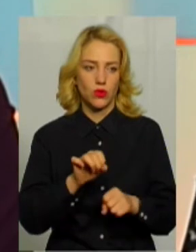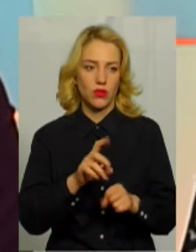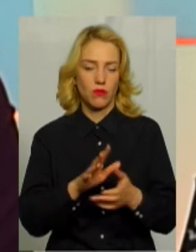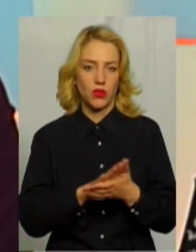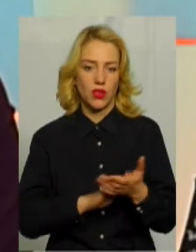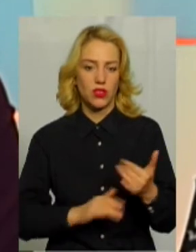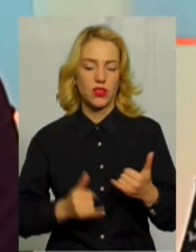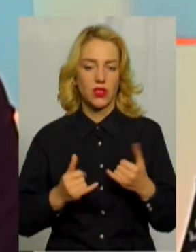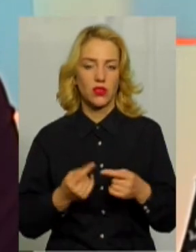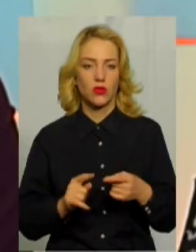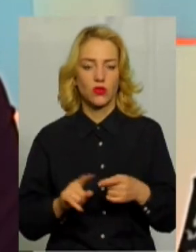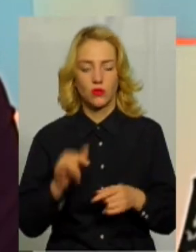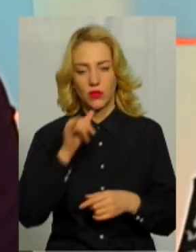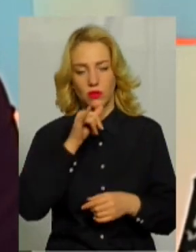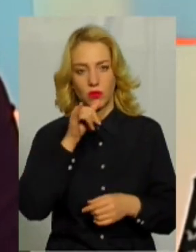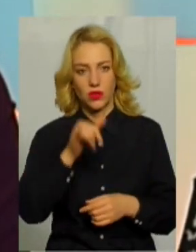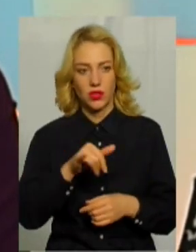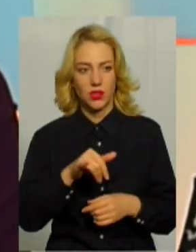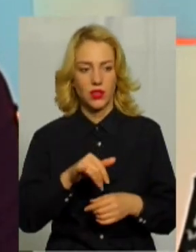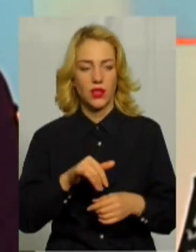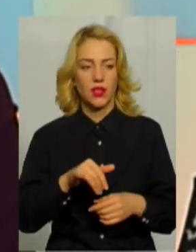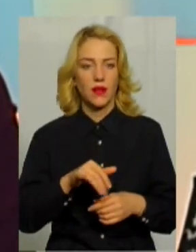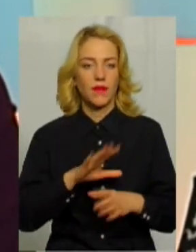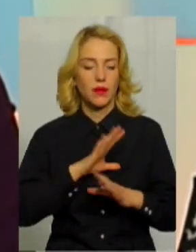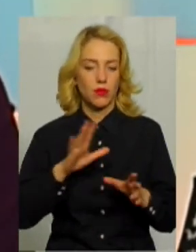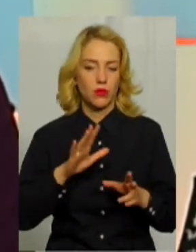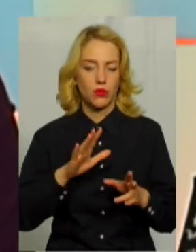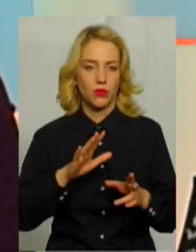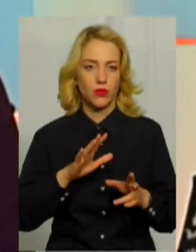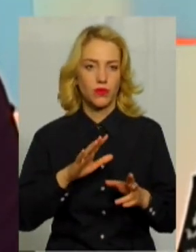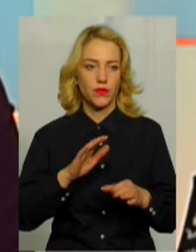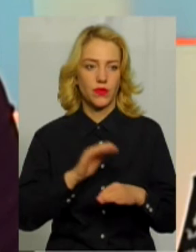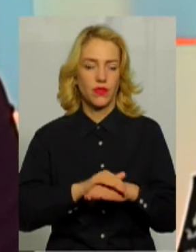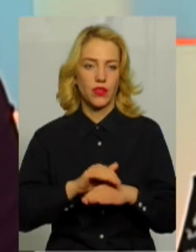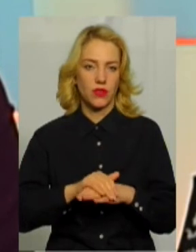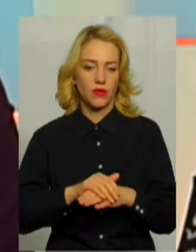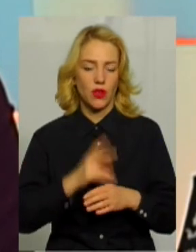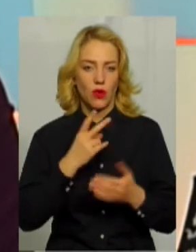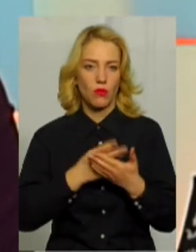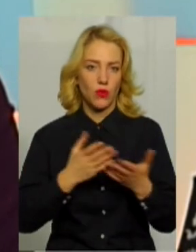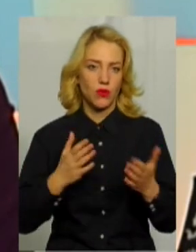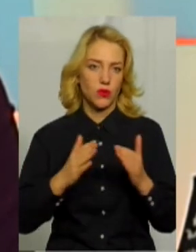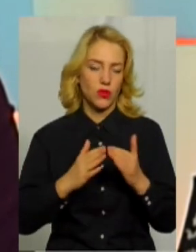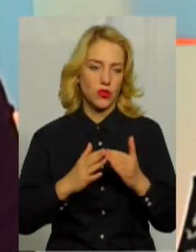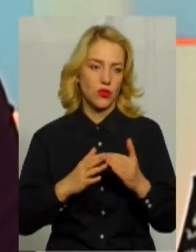подальшому, для того, щоб не допустити рецидивних таких фактів проявів домашнього насилля.